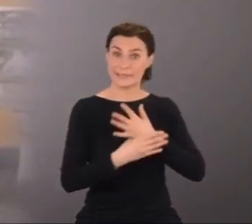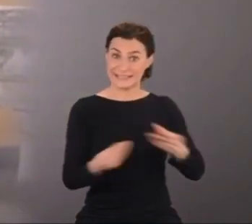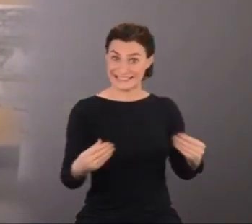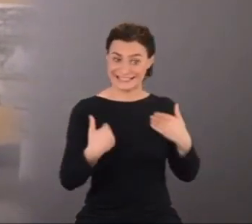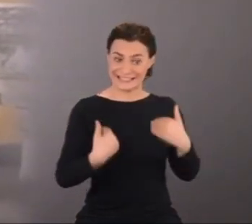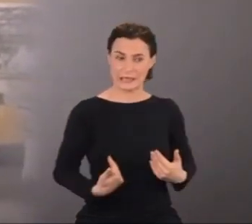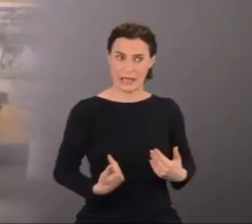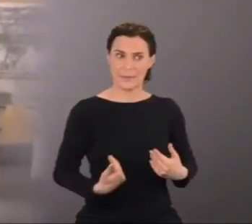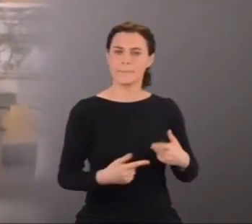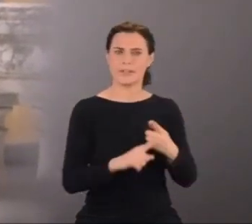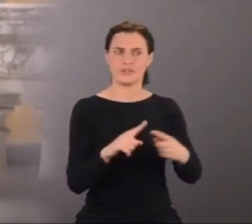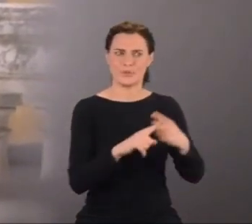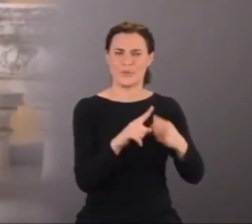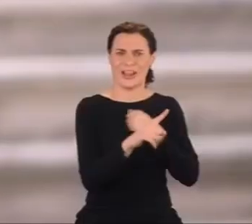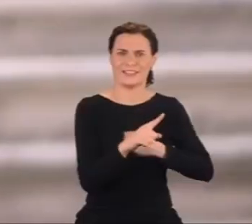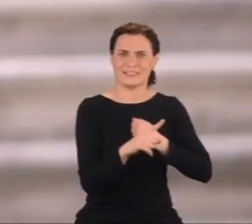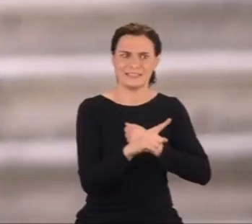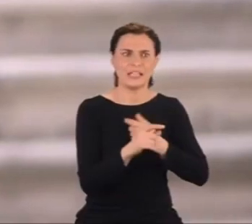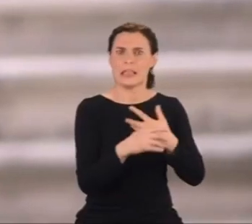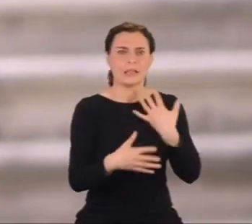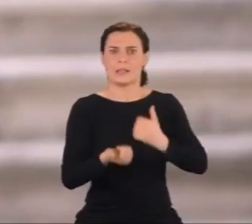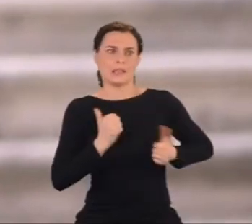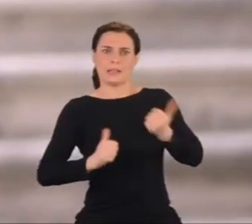niepokój u Ciebie i u studentów.